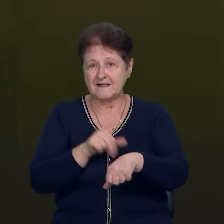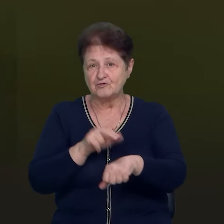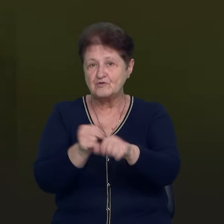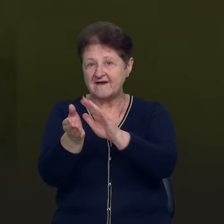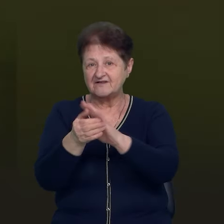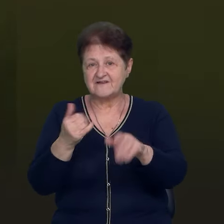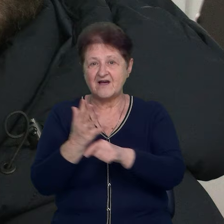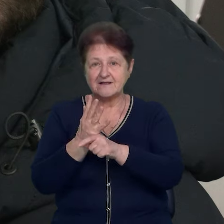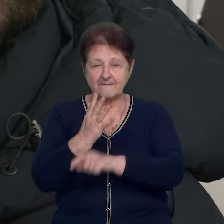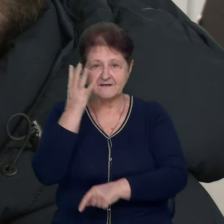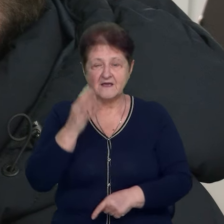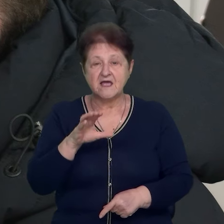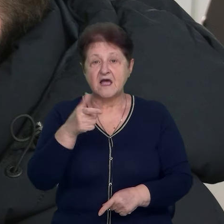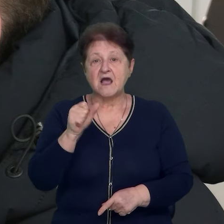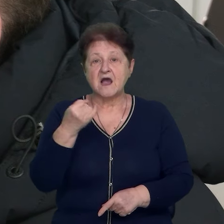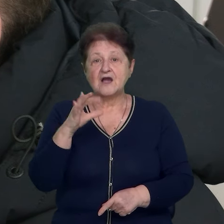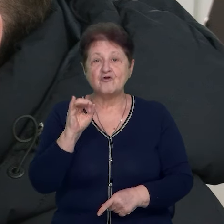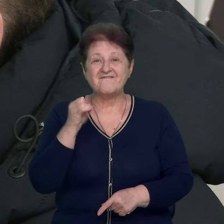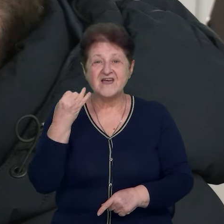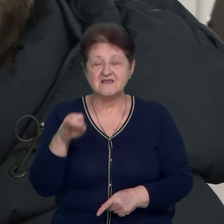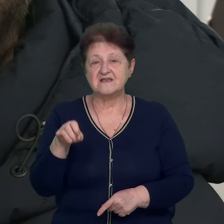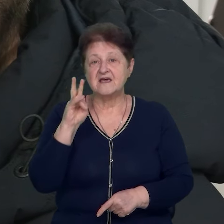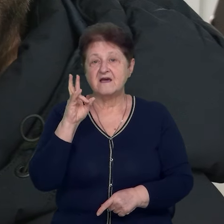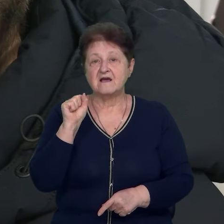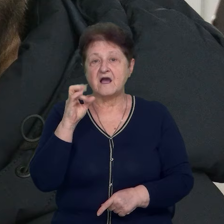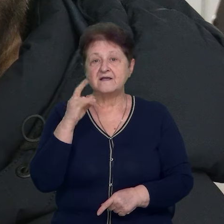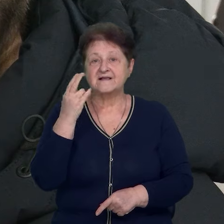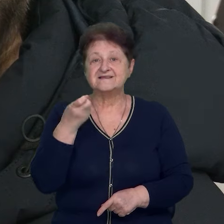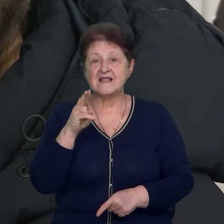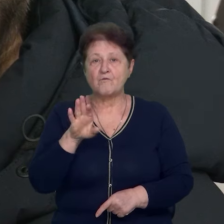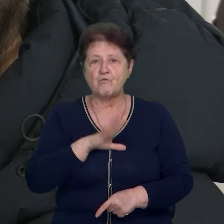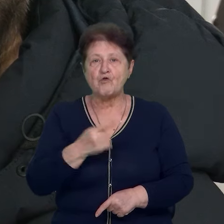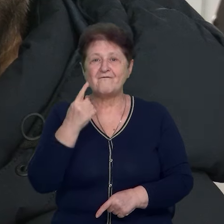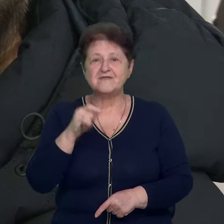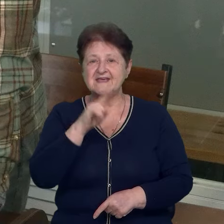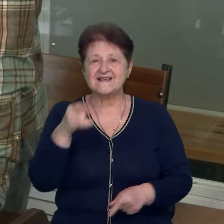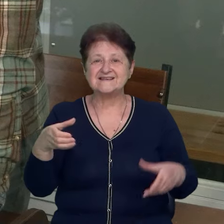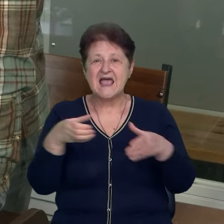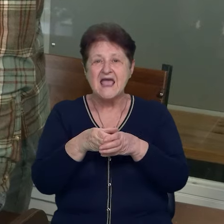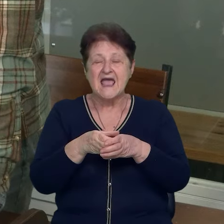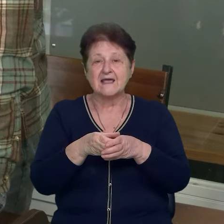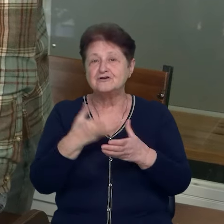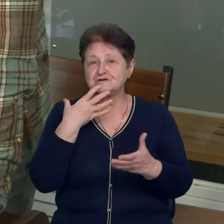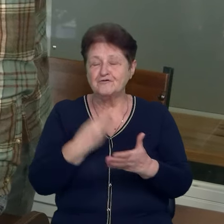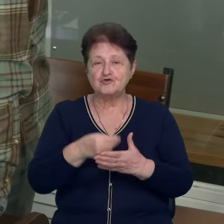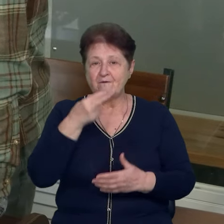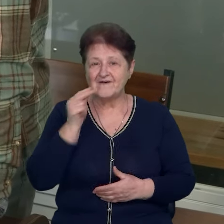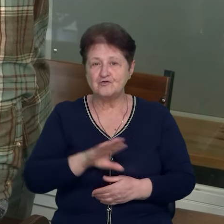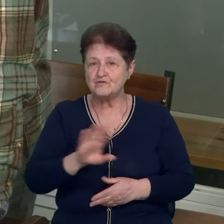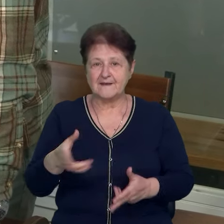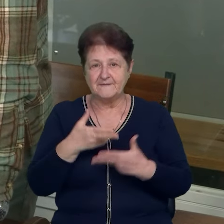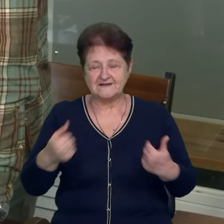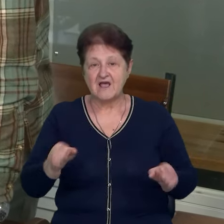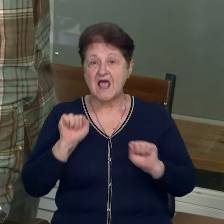викликали п'ять разів. Юрій Гайовий та Дмитрій Канцеляренко були в одному з екіпажів. Свою вину не визнають.